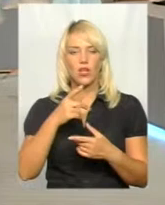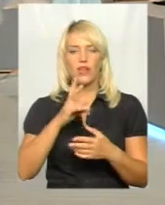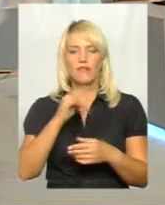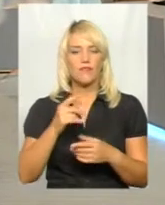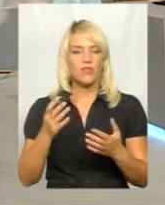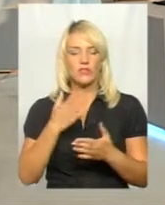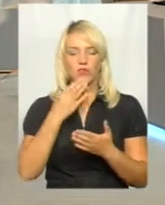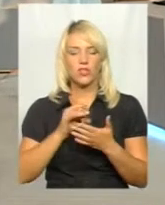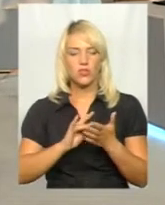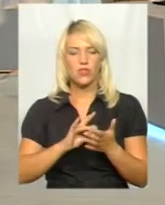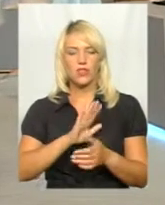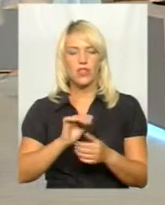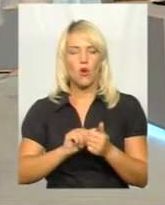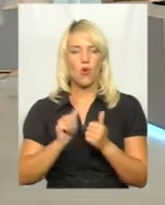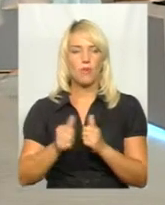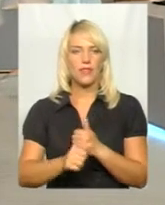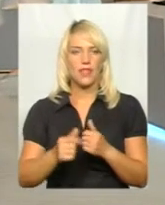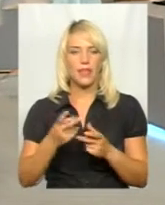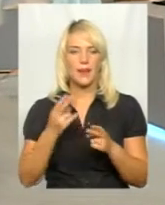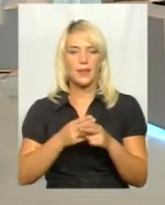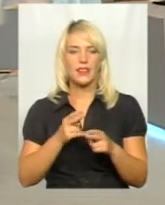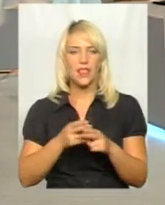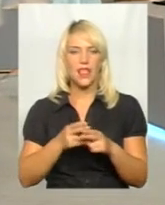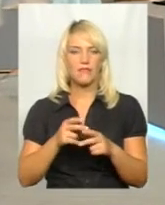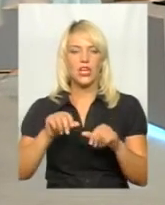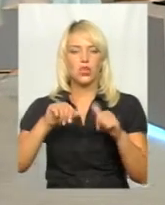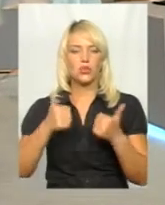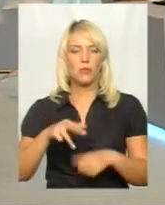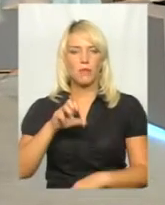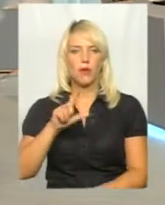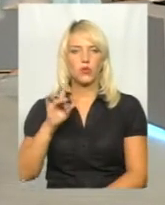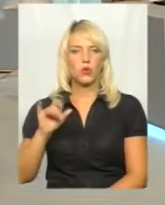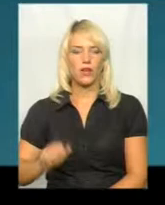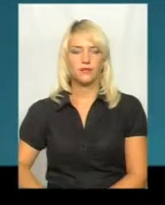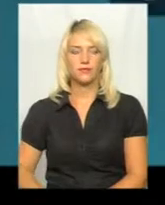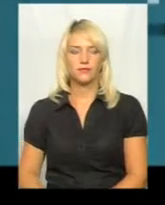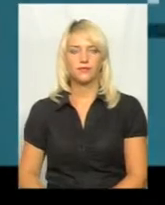екскурсій не обминає котроїсь із металевих скульптур Мазура. Давайте подивимось.